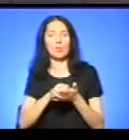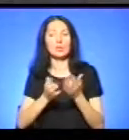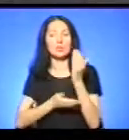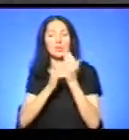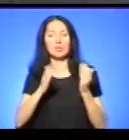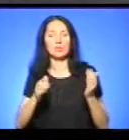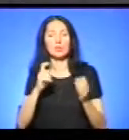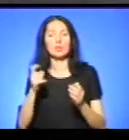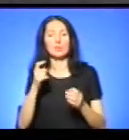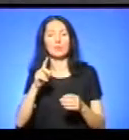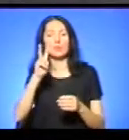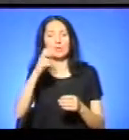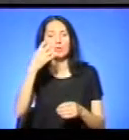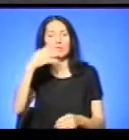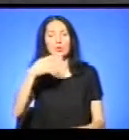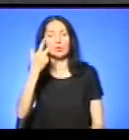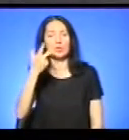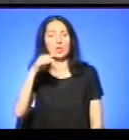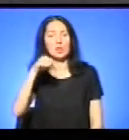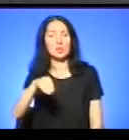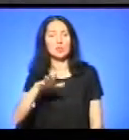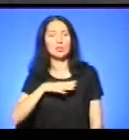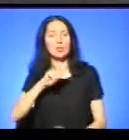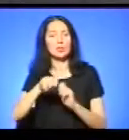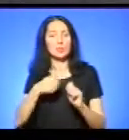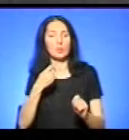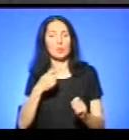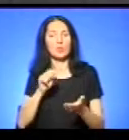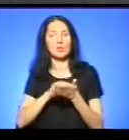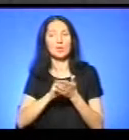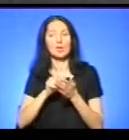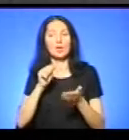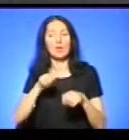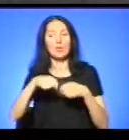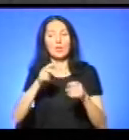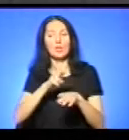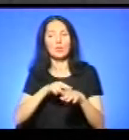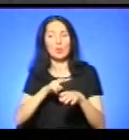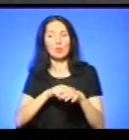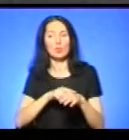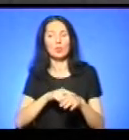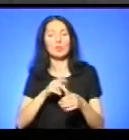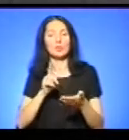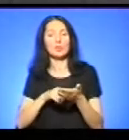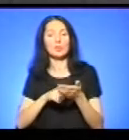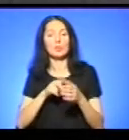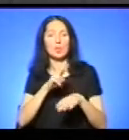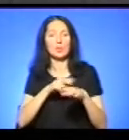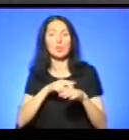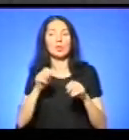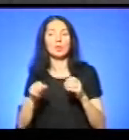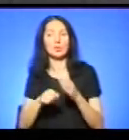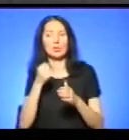243 тисячі були завдані збитки. матеріали ми в справи передали в міліцію за ознаками кримінального злочину.